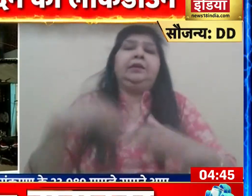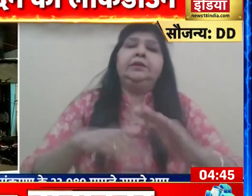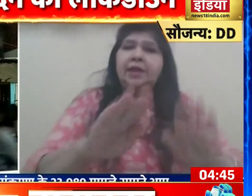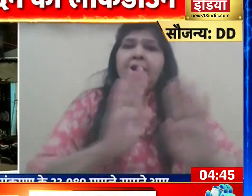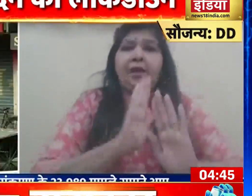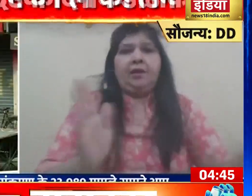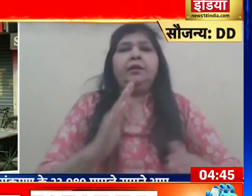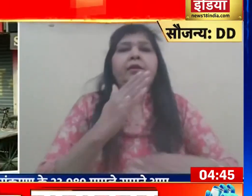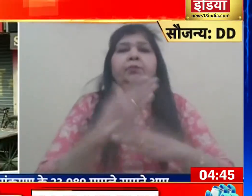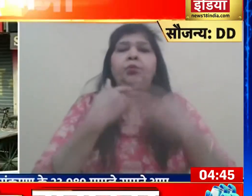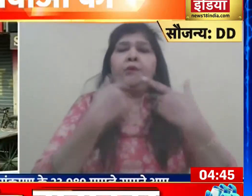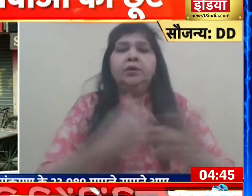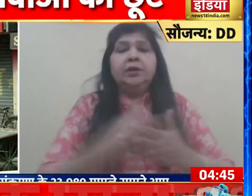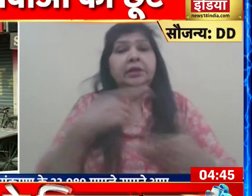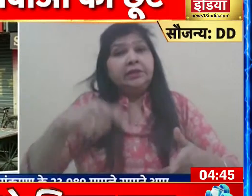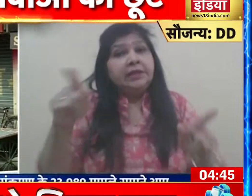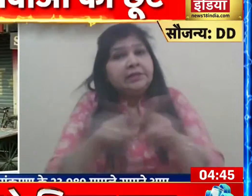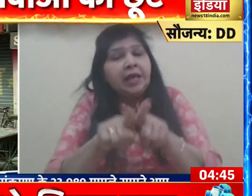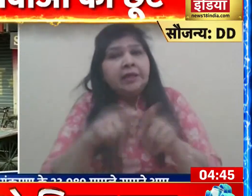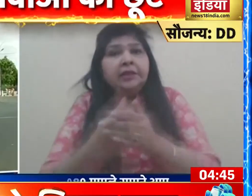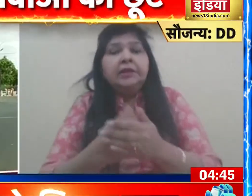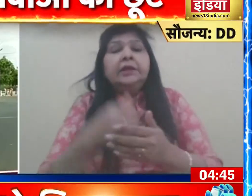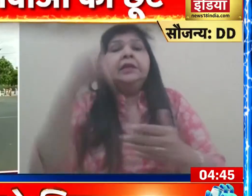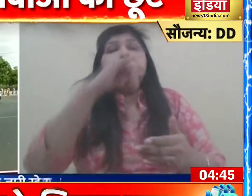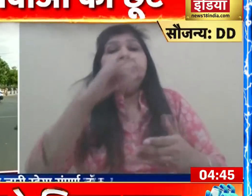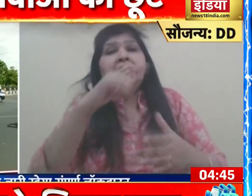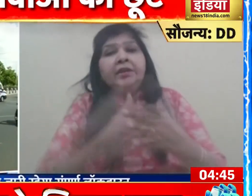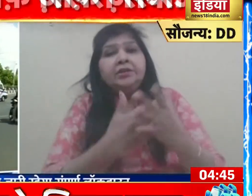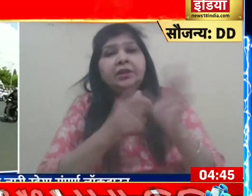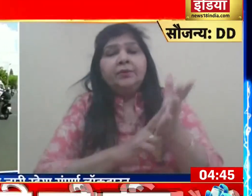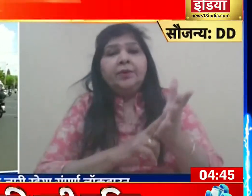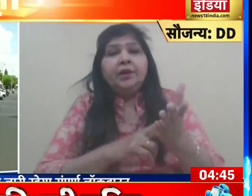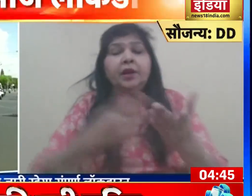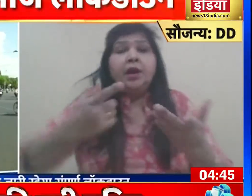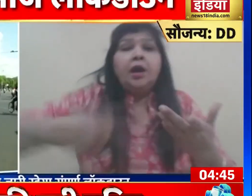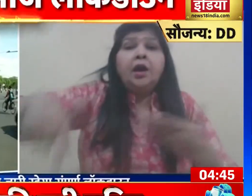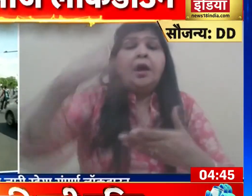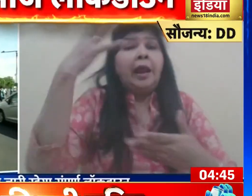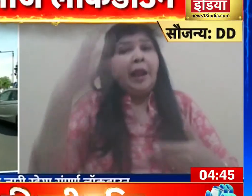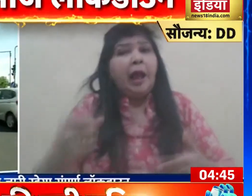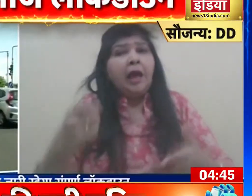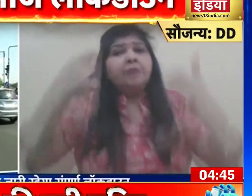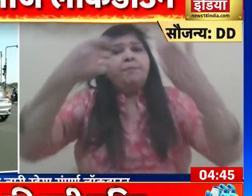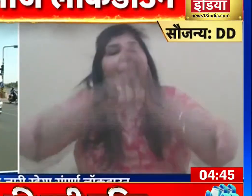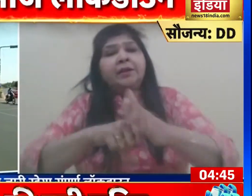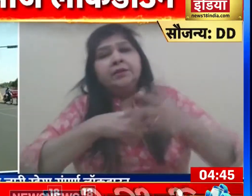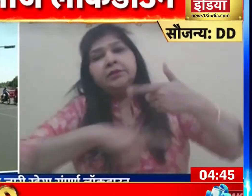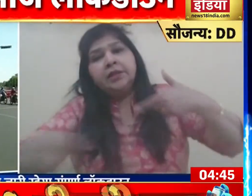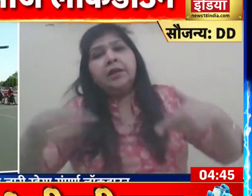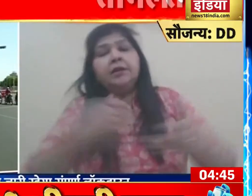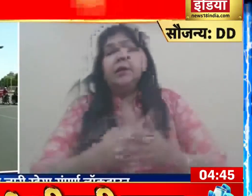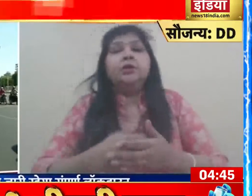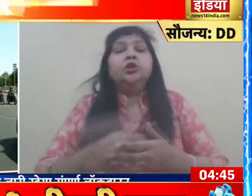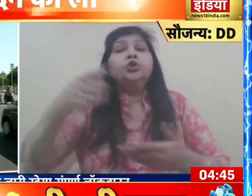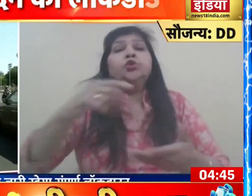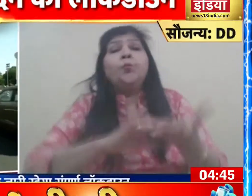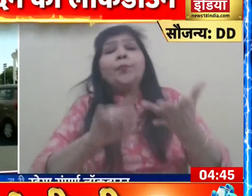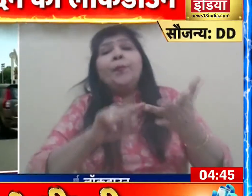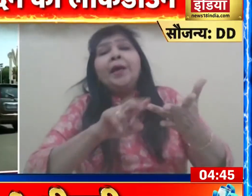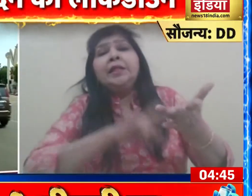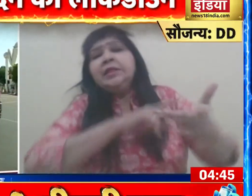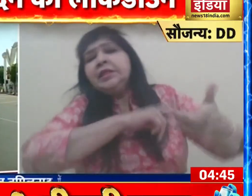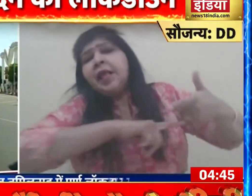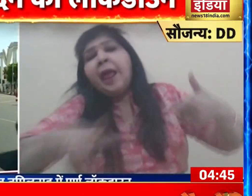इसके साथ ही राज में 6 जनवरी से रात्रकालीन कर्फ्यू लगातार जारी है जो की महीने के आंत तक जारी रहेगा